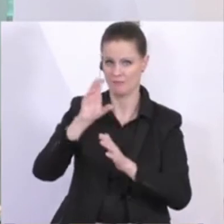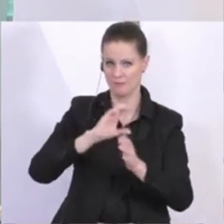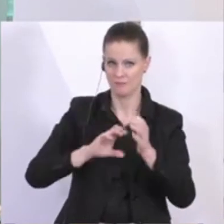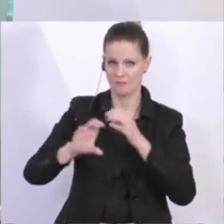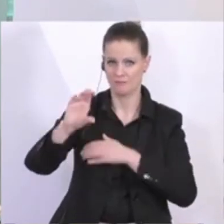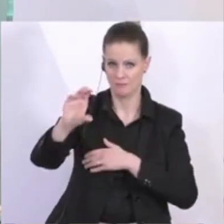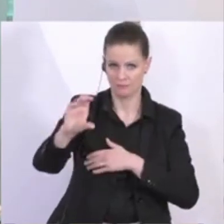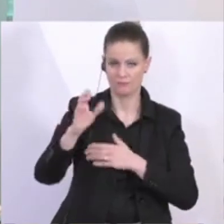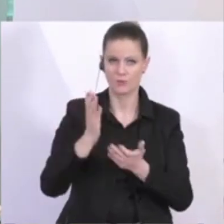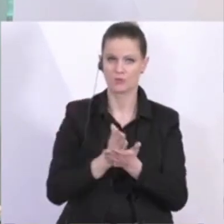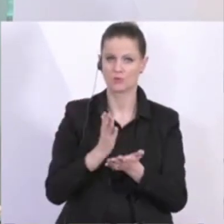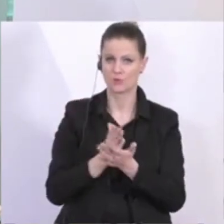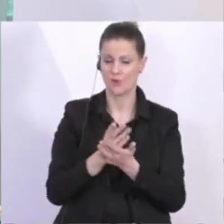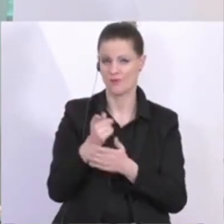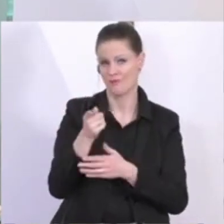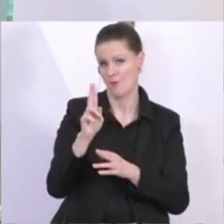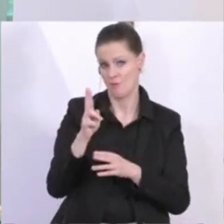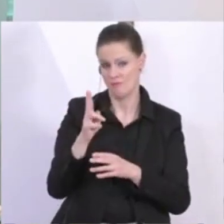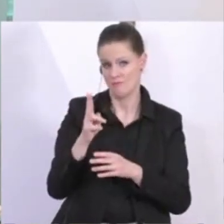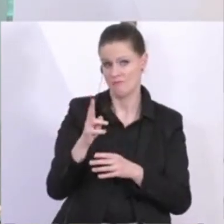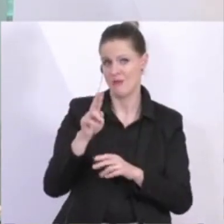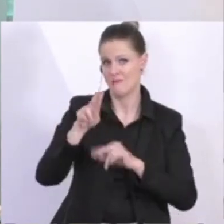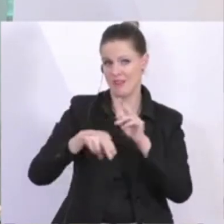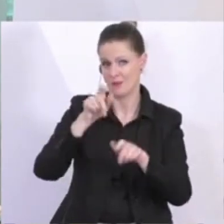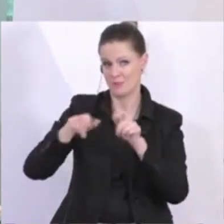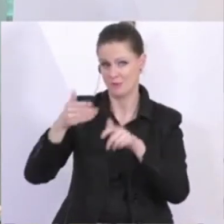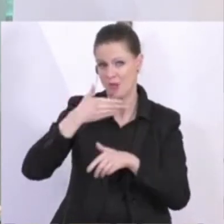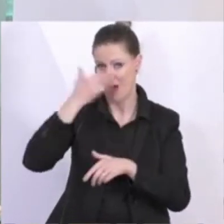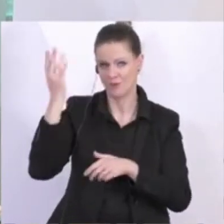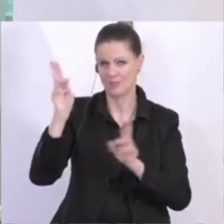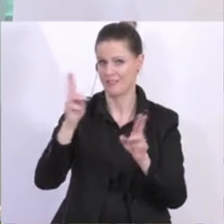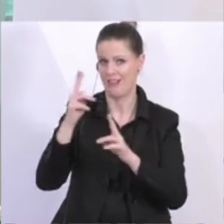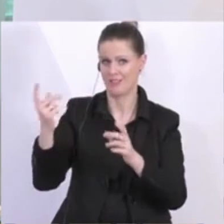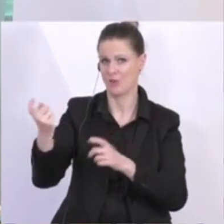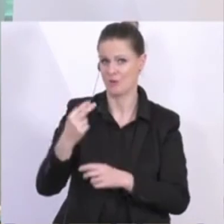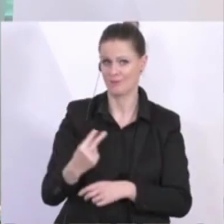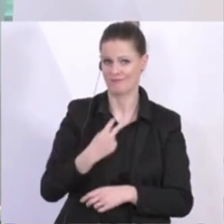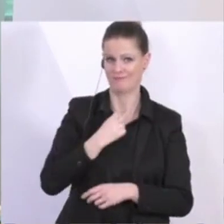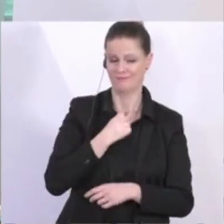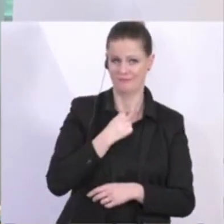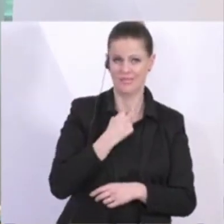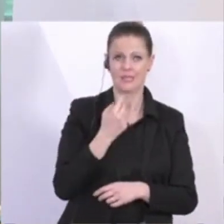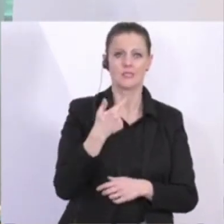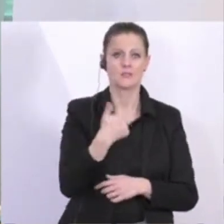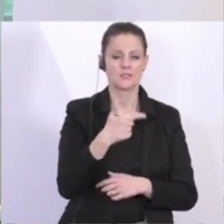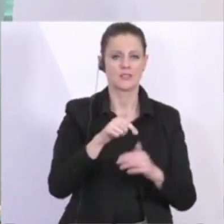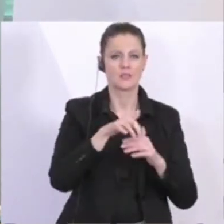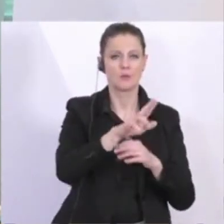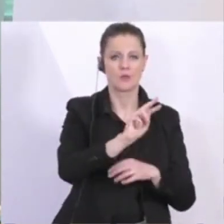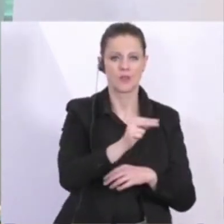Herausforderung durch das Ausbleiben von Pflegerinnen und Pflegern aus dem Ausland. 22 Millionen Euro für